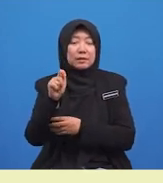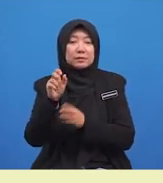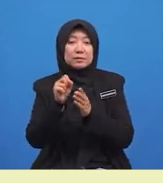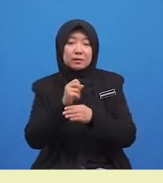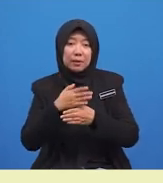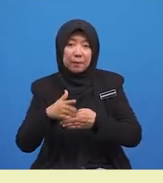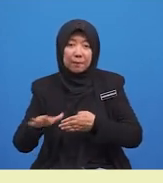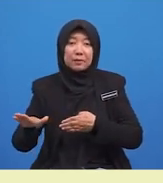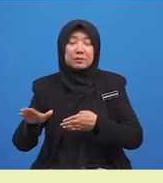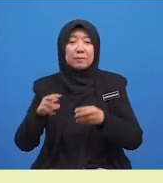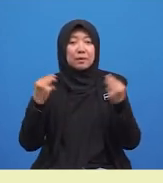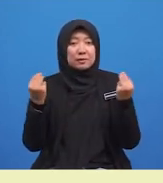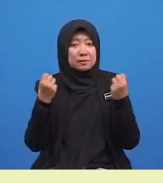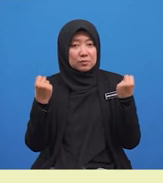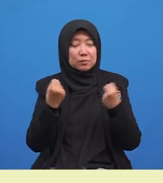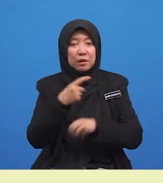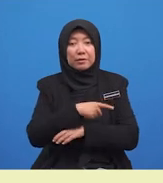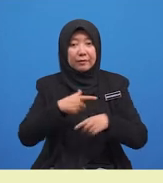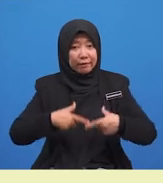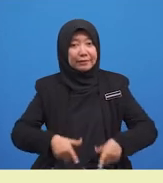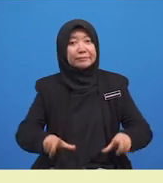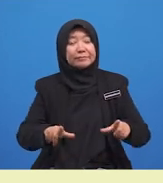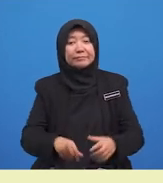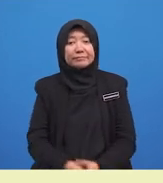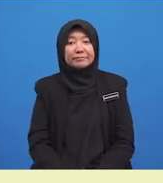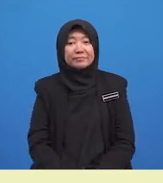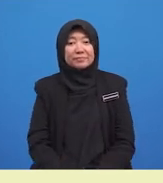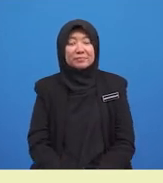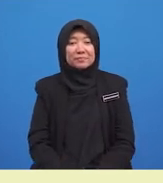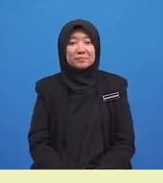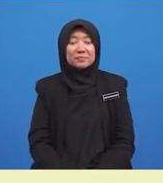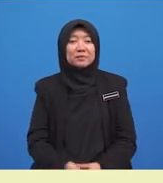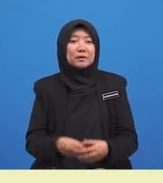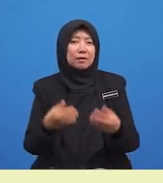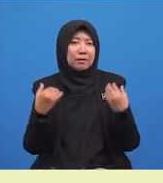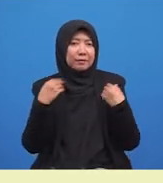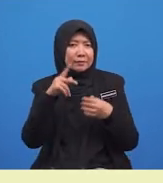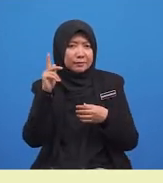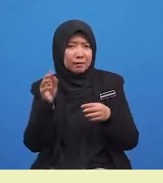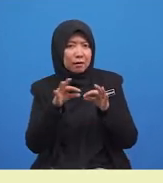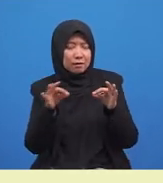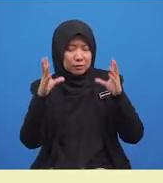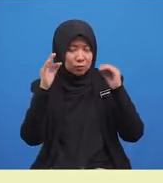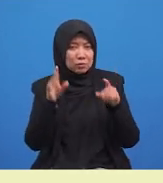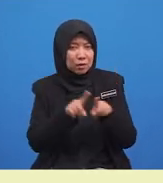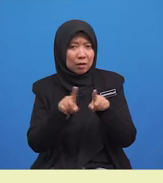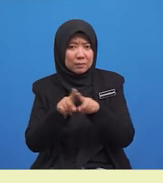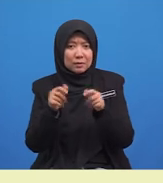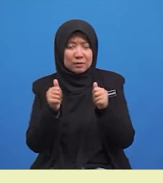Majlis Sambutan Hari Lahir. Adakah ayat cikgu sama dengan ayat kamu?